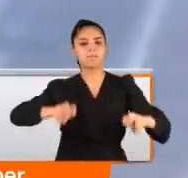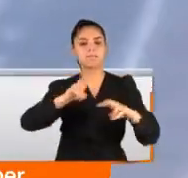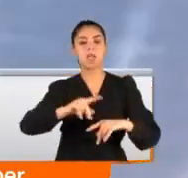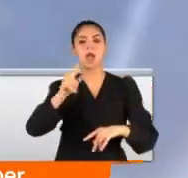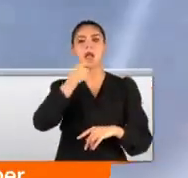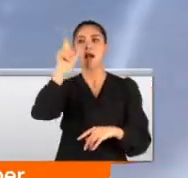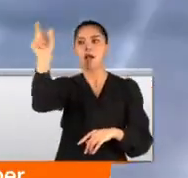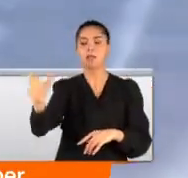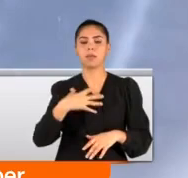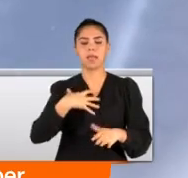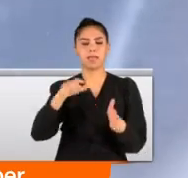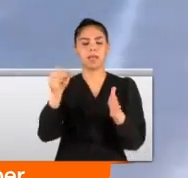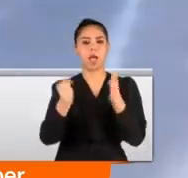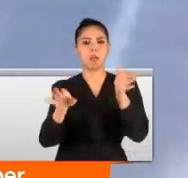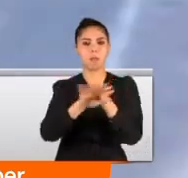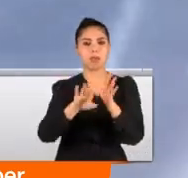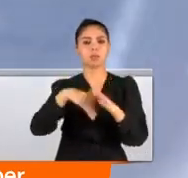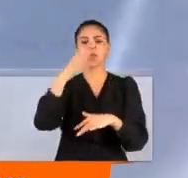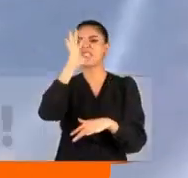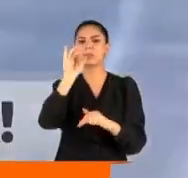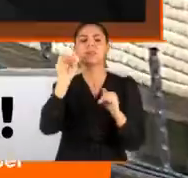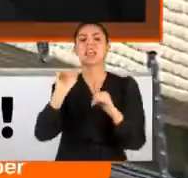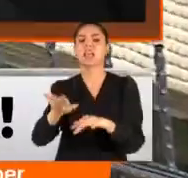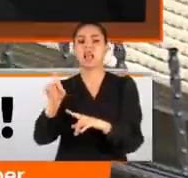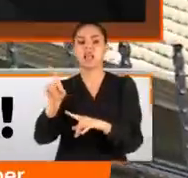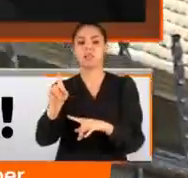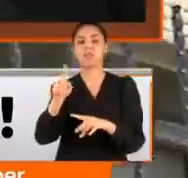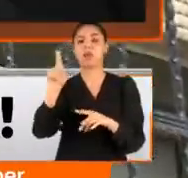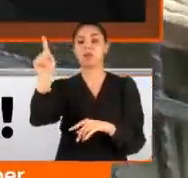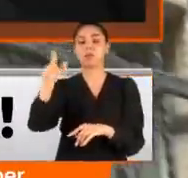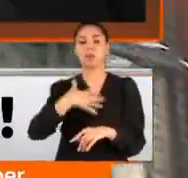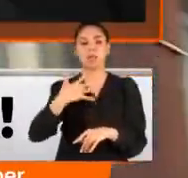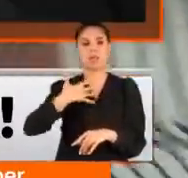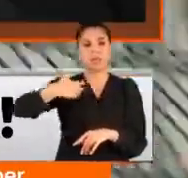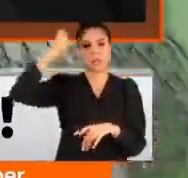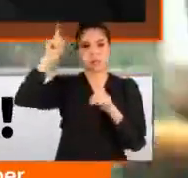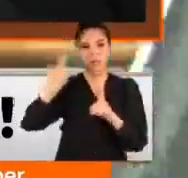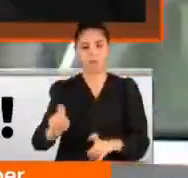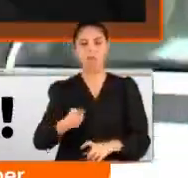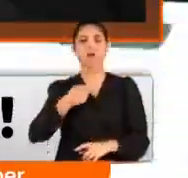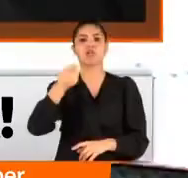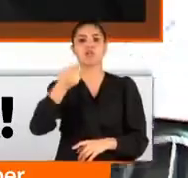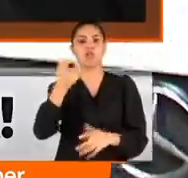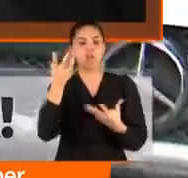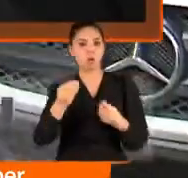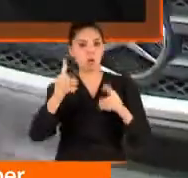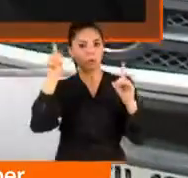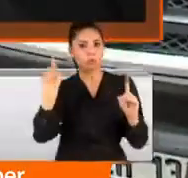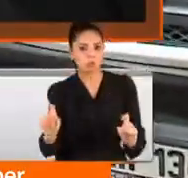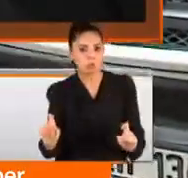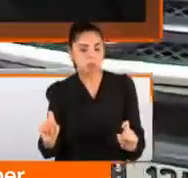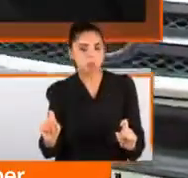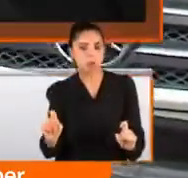Arıgüç aracını park ettikten sonra yanına kimse gelmemişti. İntihar mı ettiği yoksa bir cinayeti mi kurban gittiği sorusu